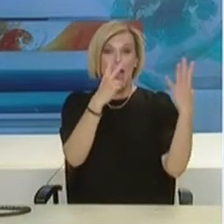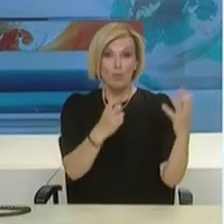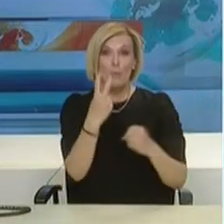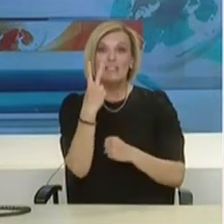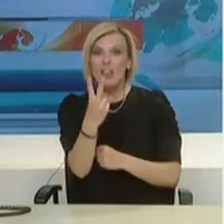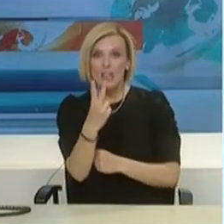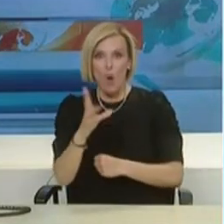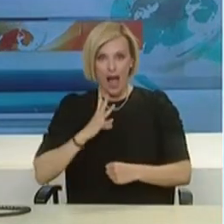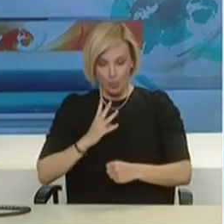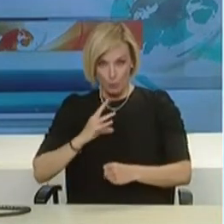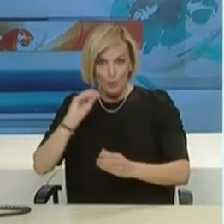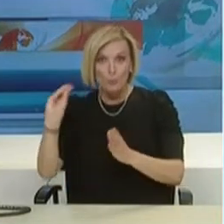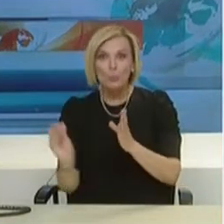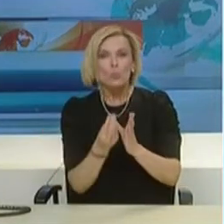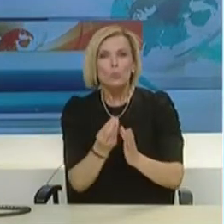μετάδοσης.